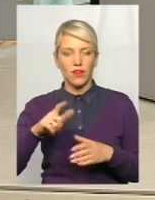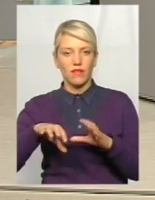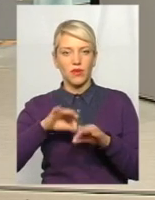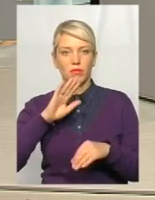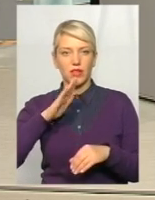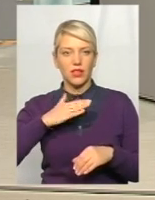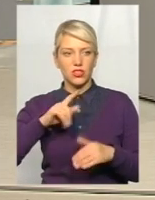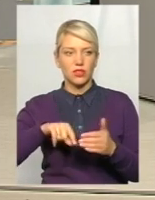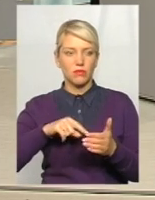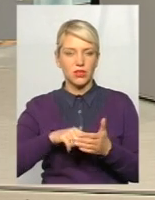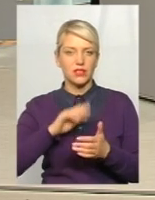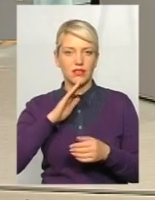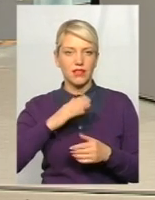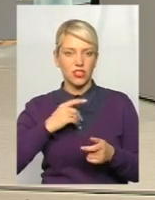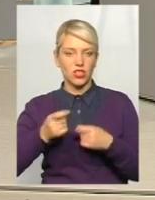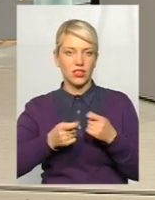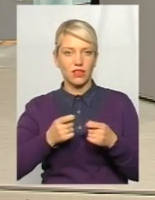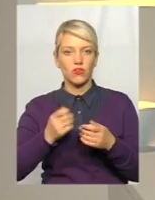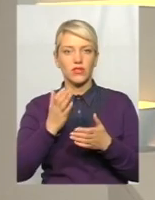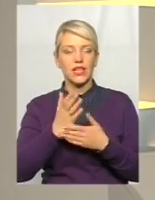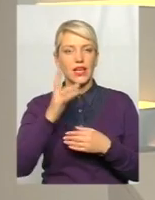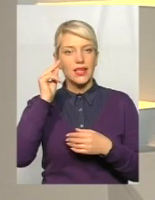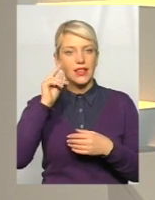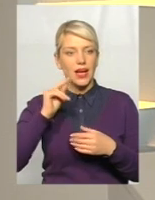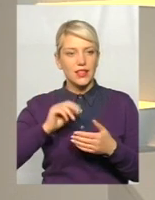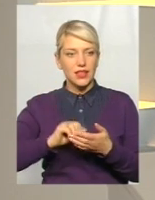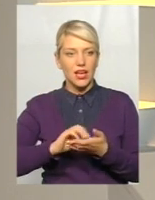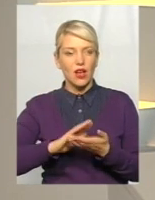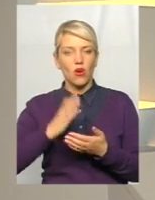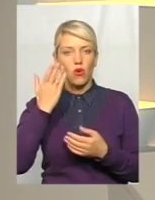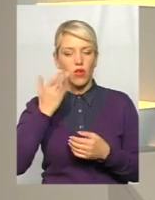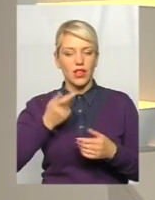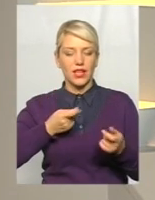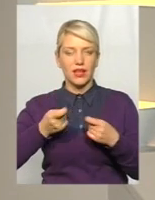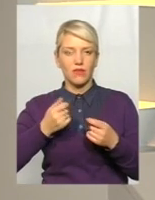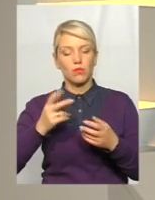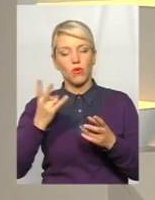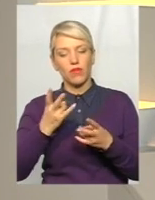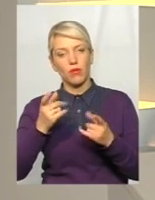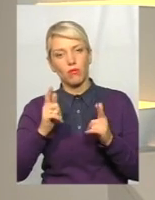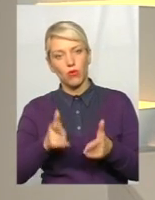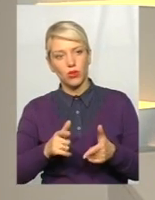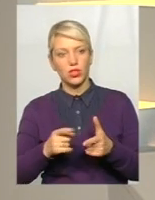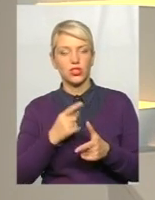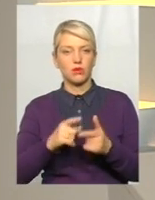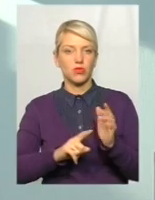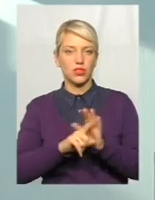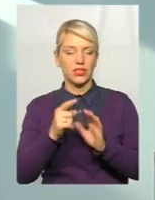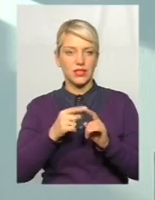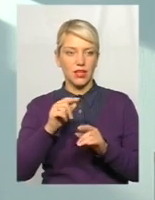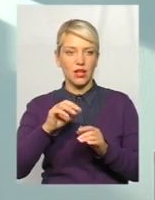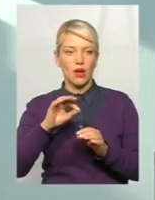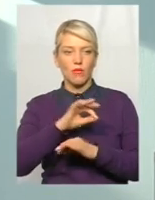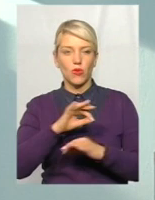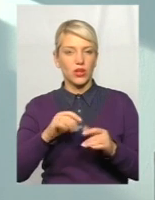керівництво. І все ж таки є дата, коли керівництво міста має погодитись чи запустити цей проєкт. Чи це не